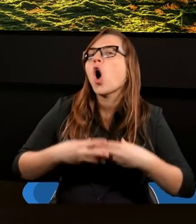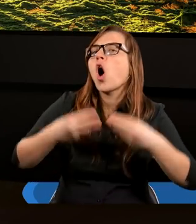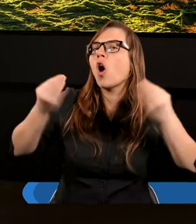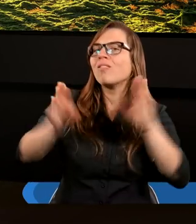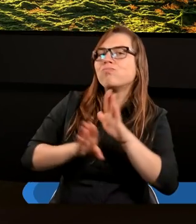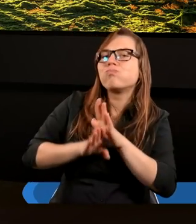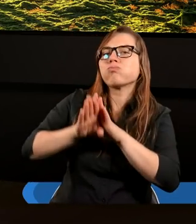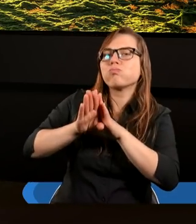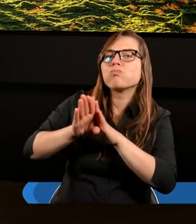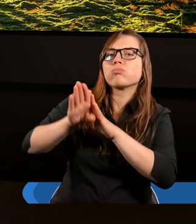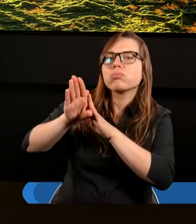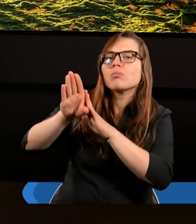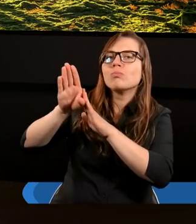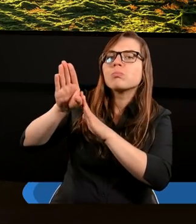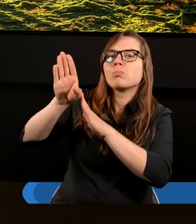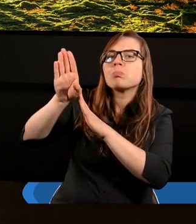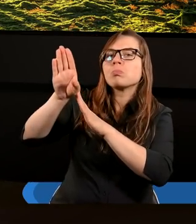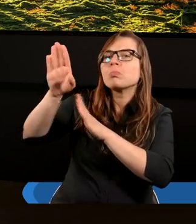budować i rosnąć.